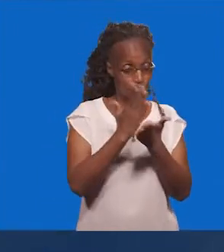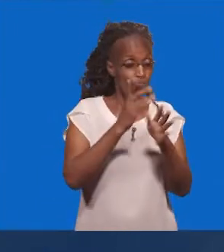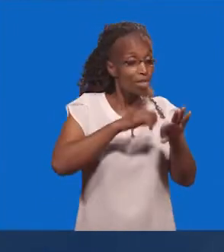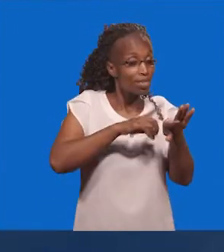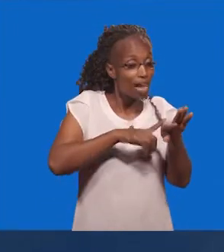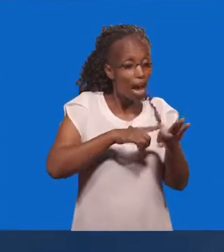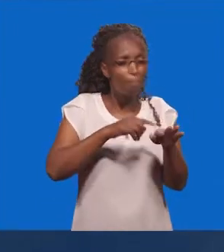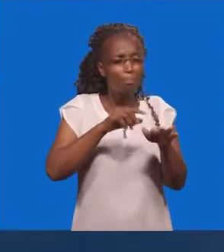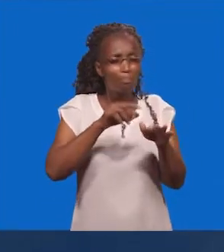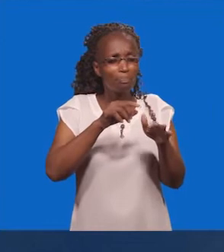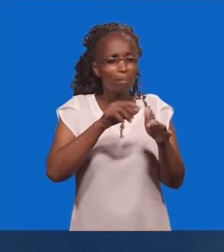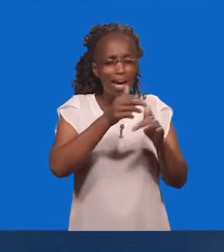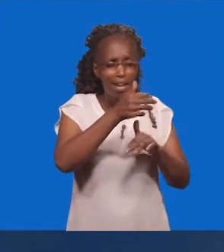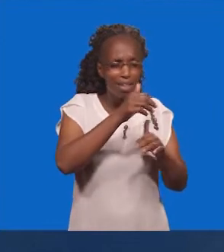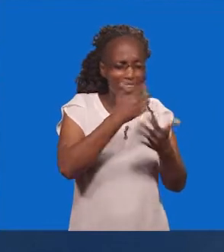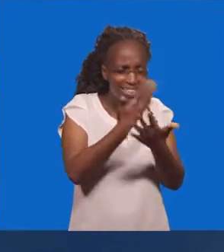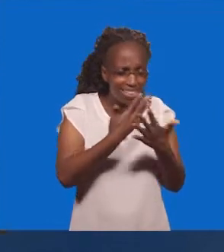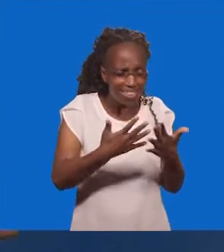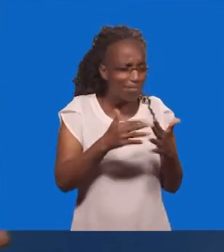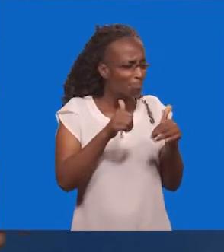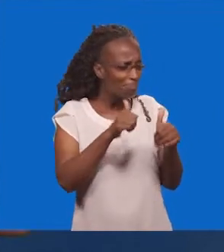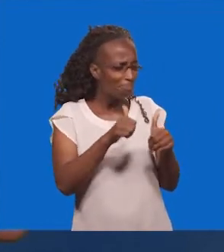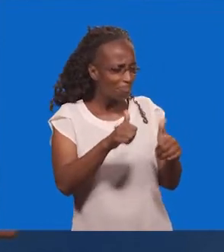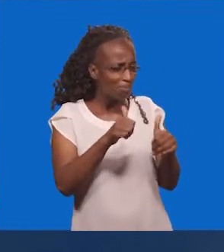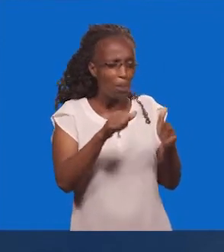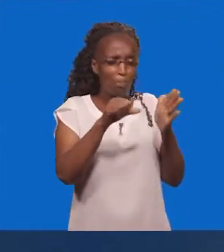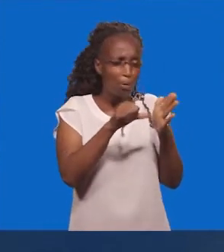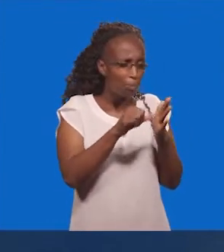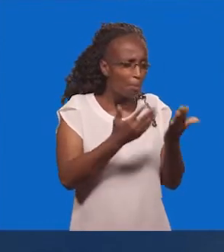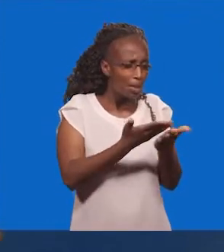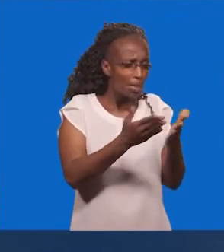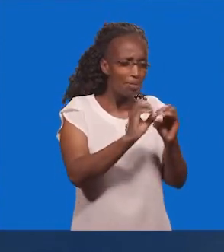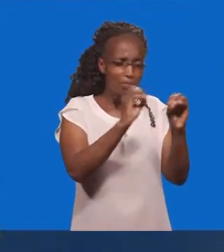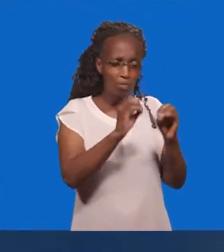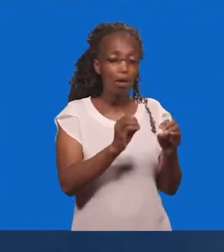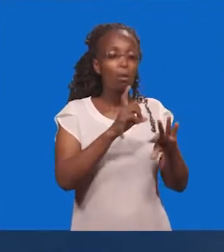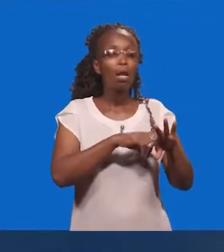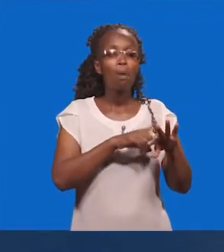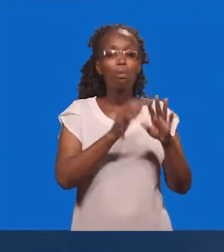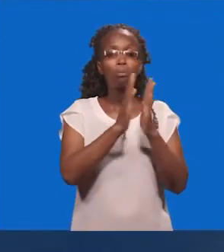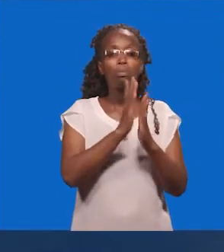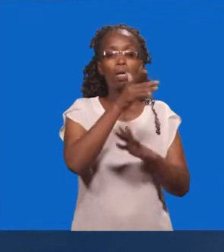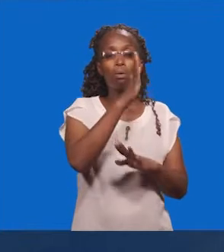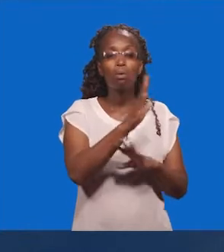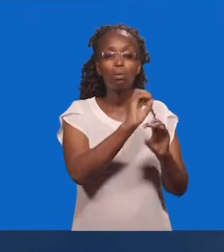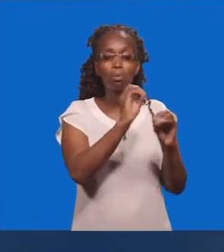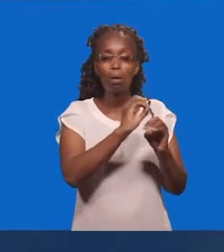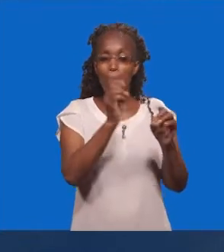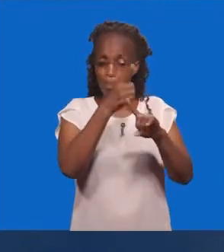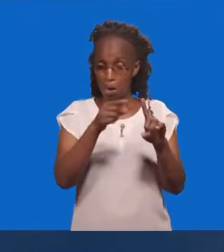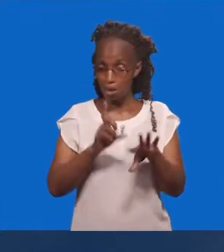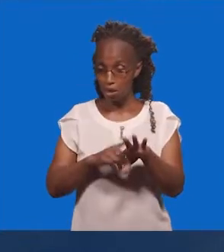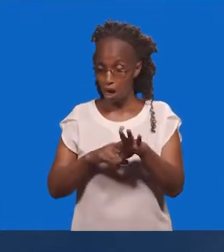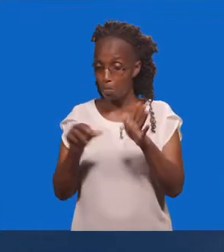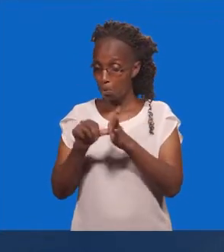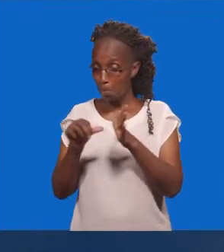Shwari Mambo Yalikuwa Mazuri Membi Hata Ukona Time Kumuomba Lakini Wakati Yambapo Unaweza